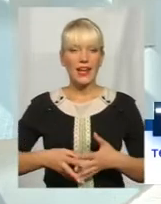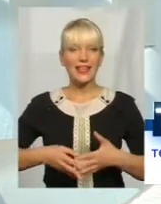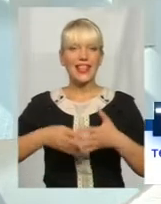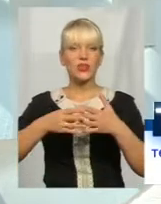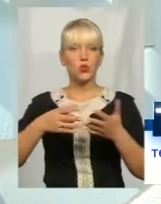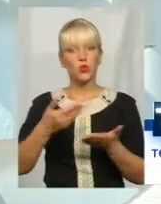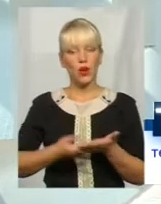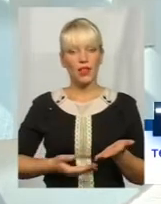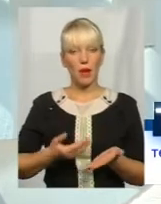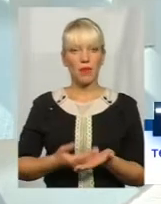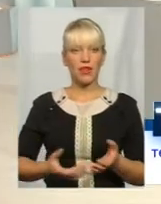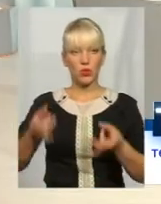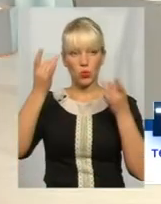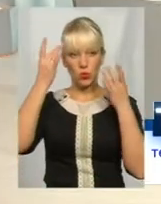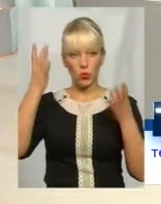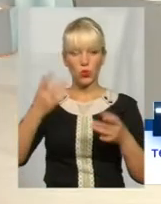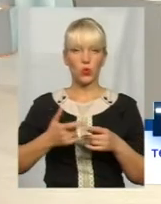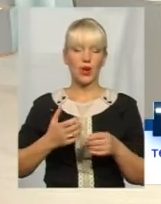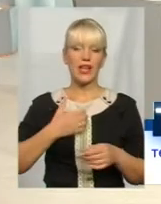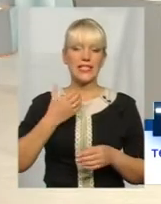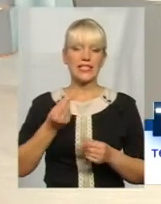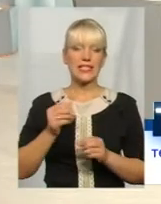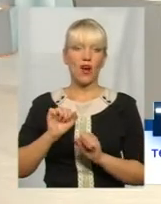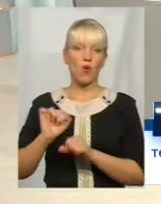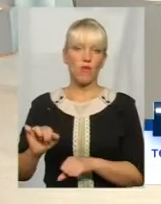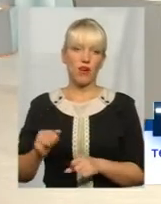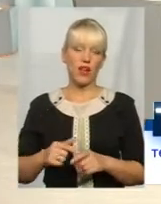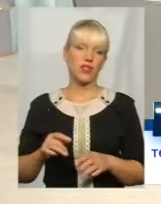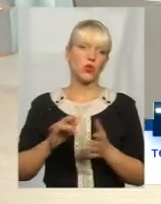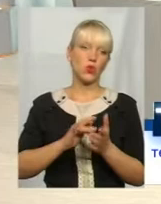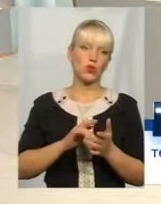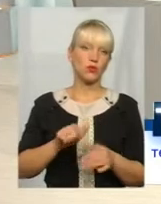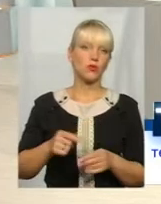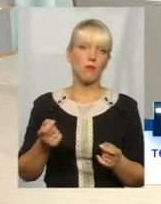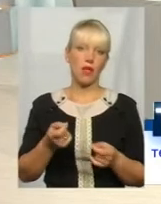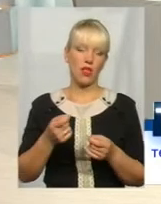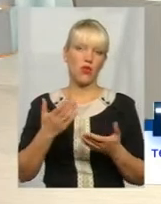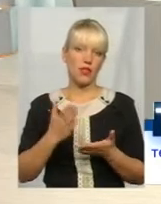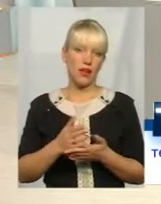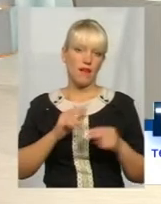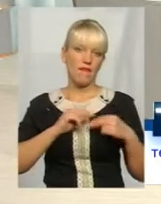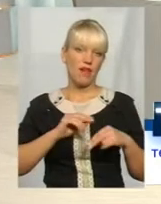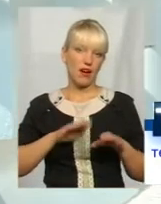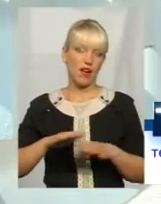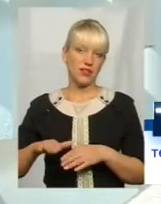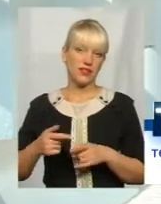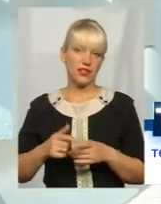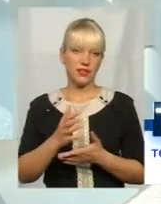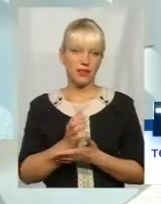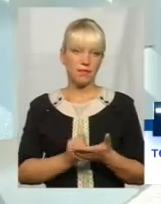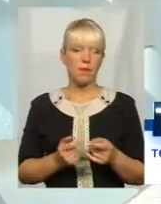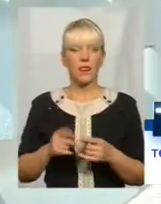наприклад, культура, страхування, туризм. Ось тут є мало вакансій. А, звичайно,